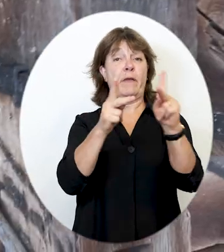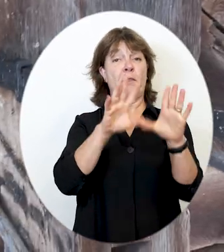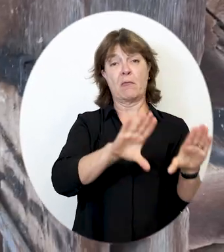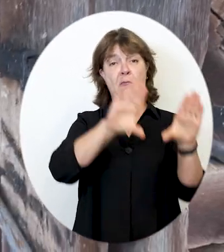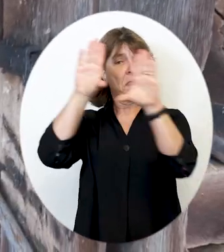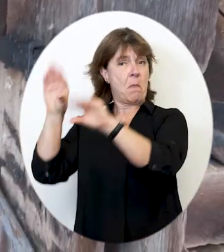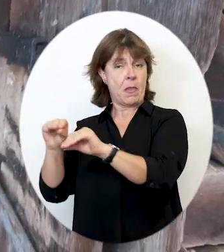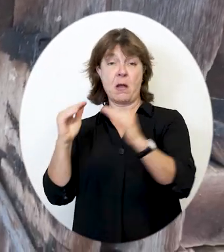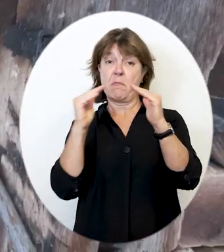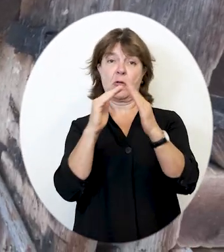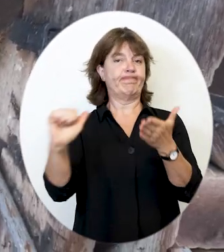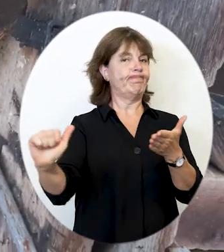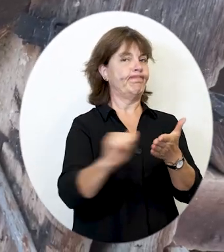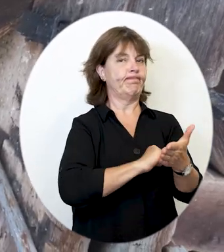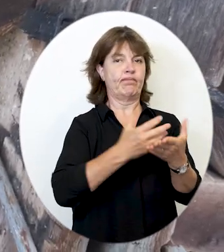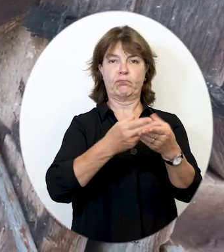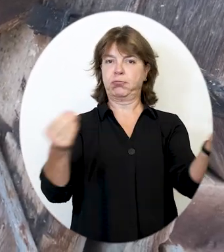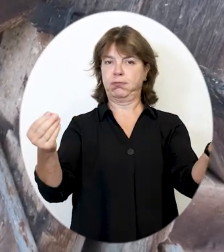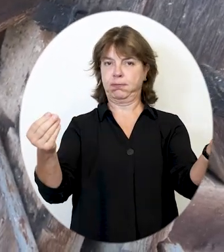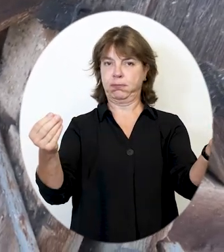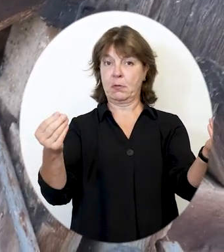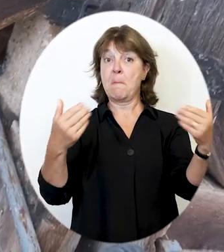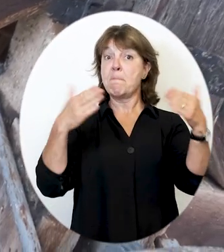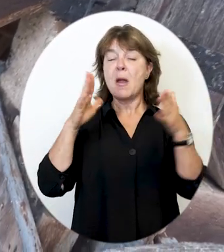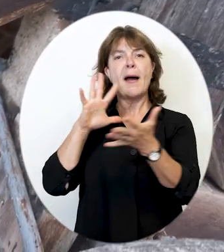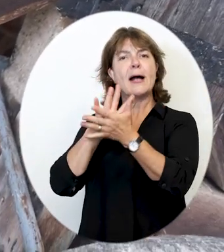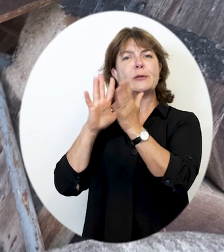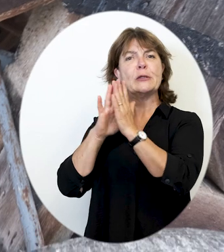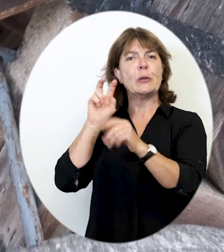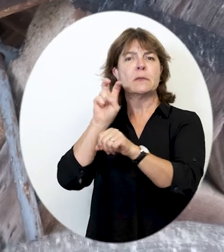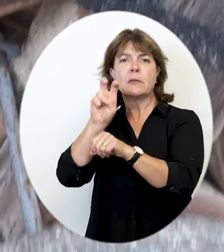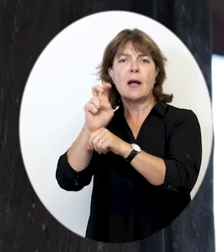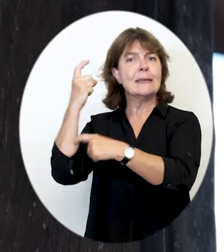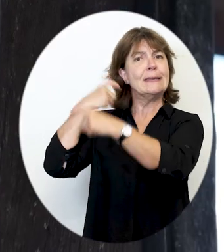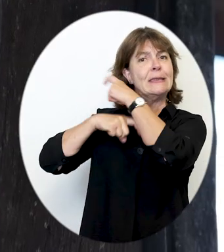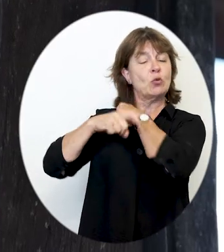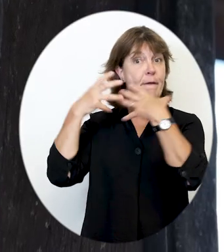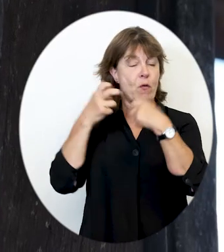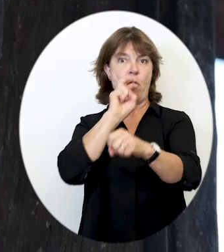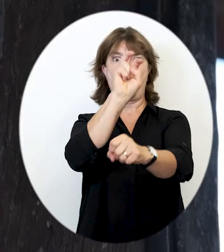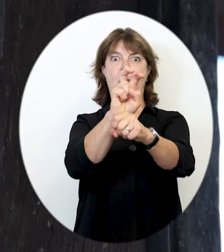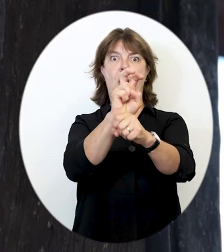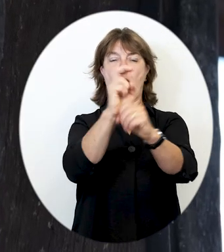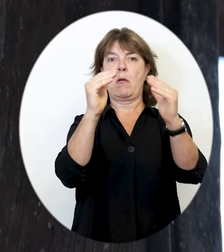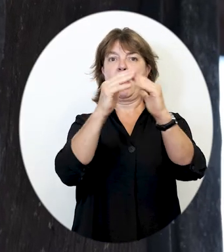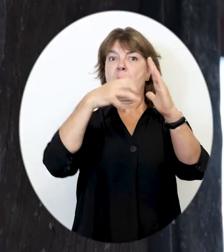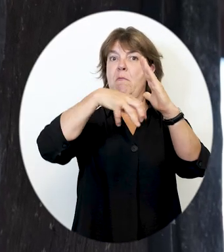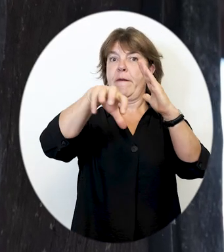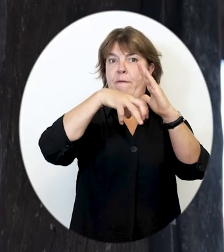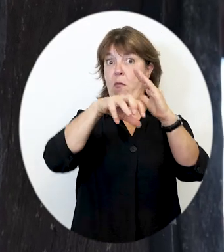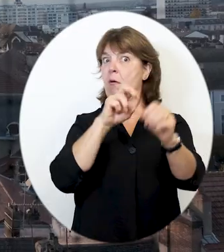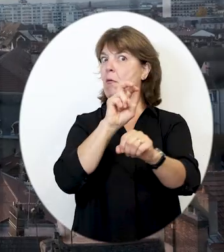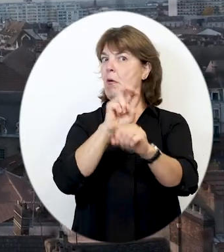lieux et la maison est détruite. Mais à la demande de la Société d'histoire et d'archéologie de Chalons-sur-Saône, la tour